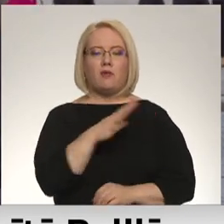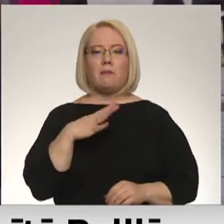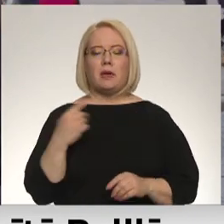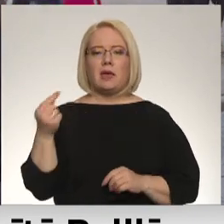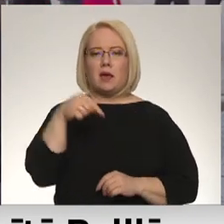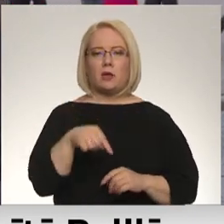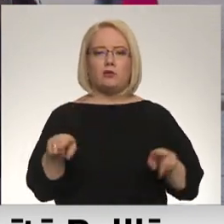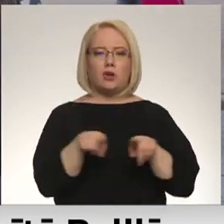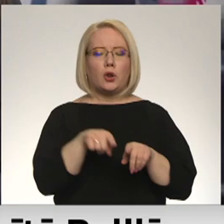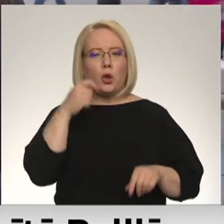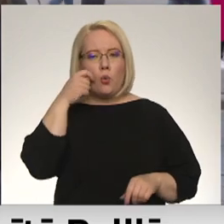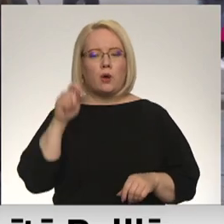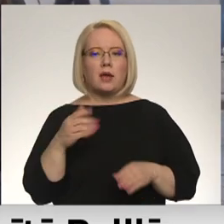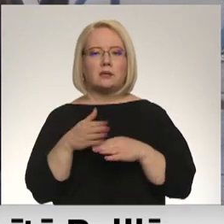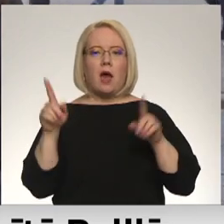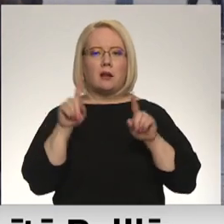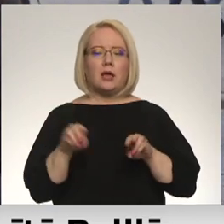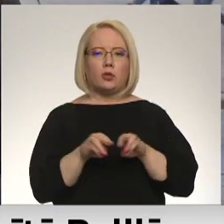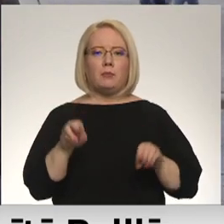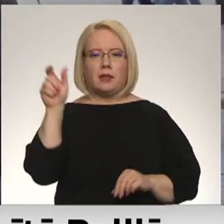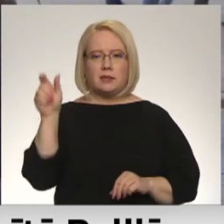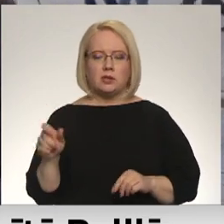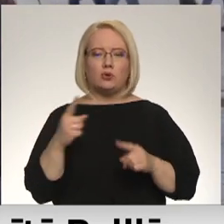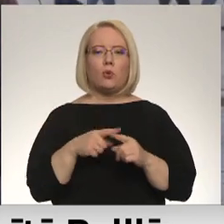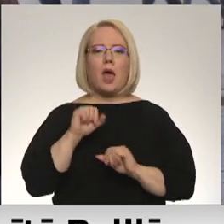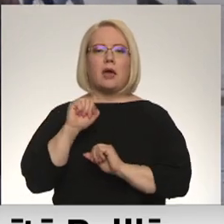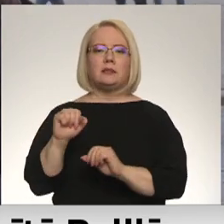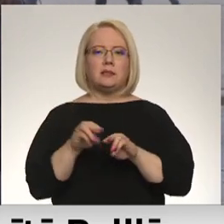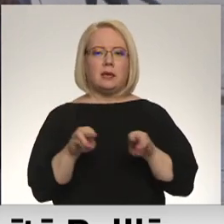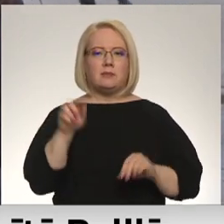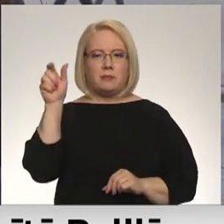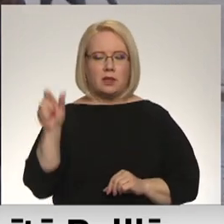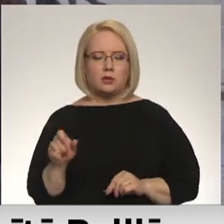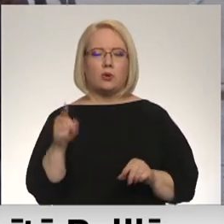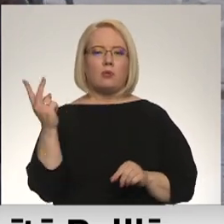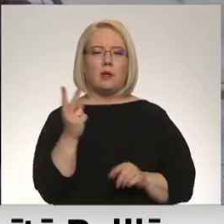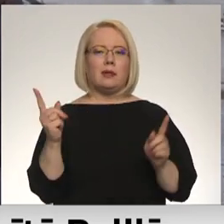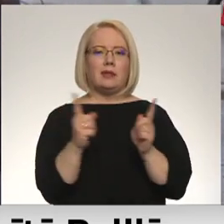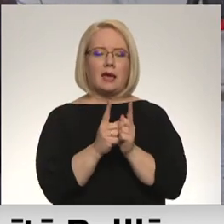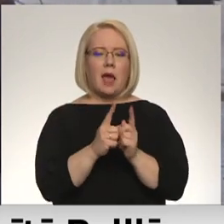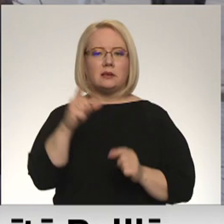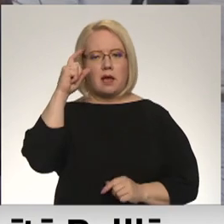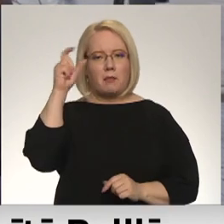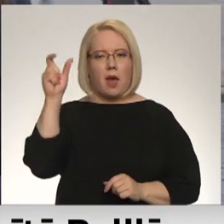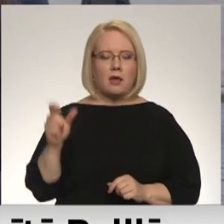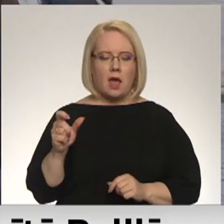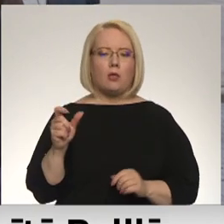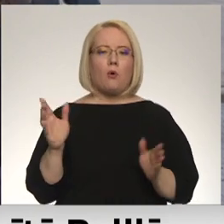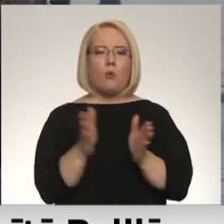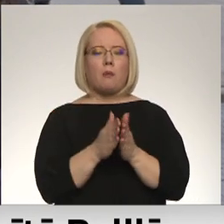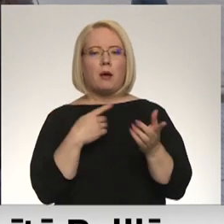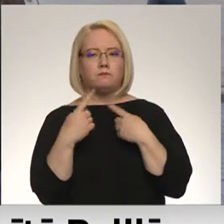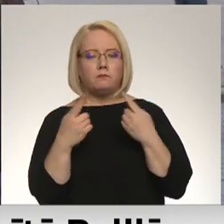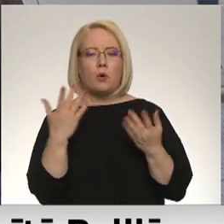ierdušies arī Ukraiņas sālietu ministrs un Ukraiņas aizsardzības ministrs. Un arī viņi tikās ar Baidēnu, sēdēja pie viena gāda, ko